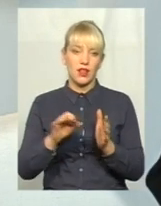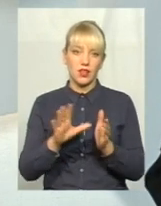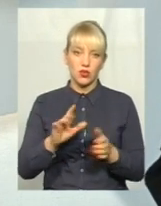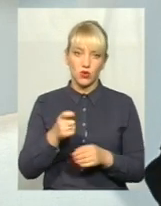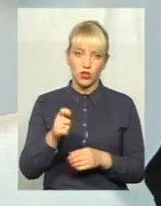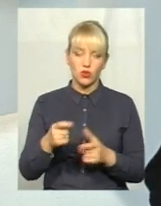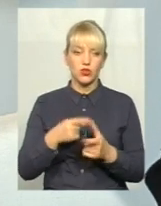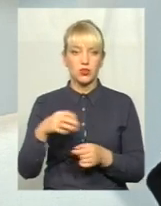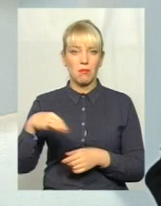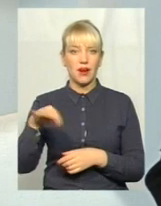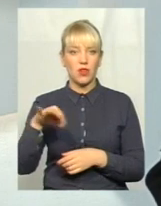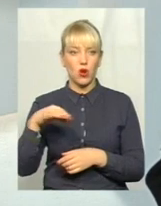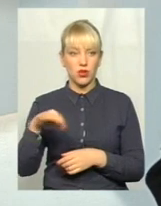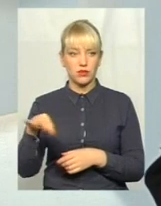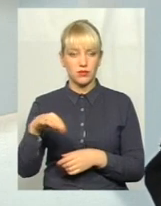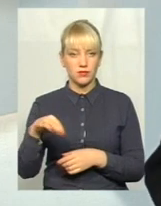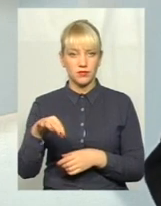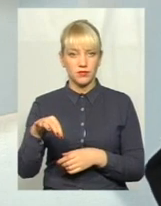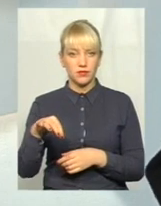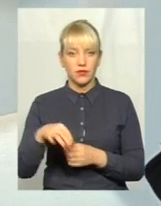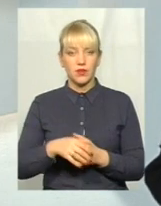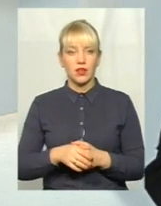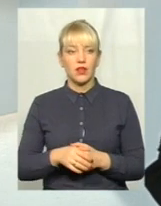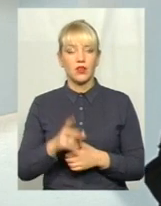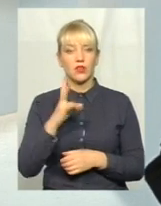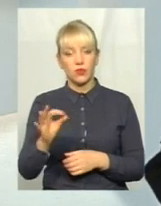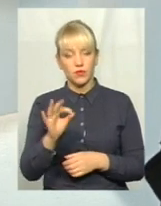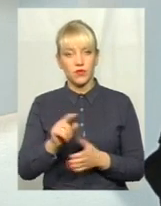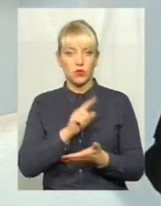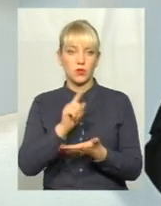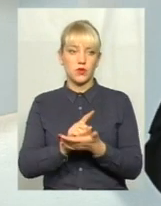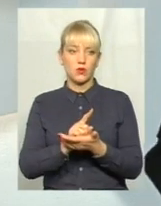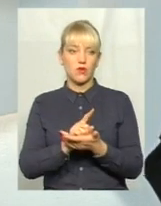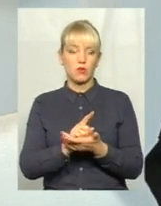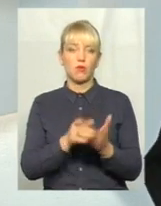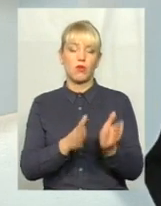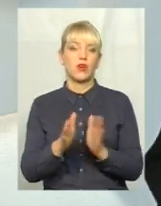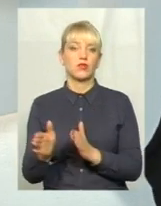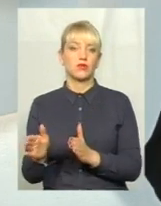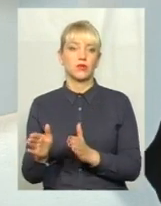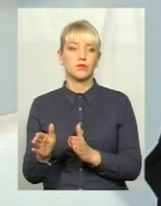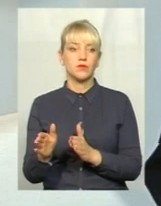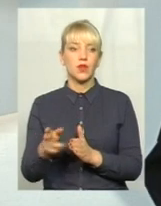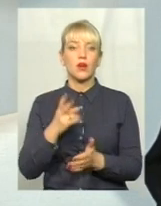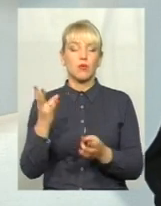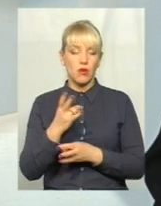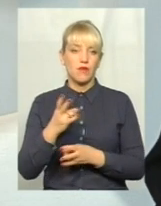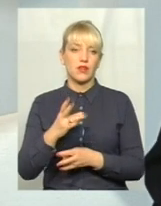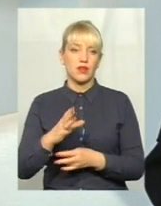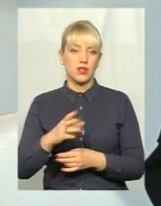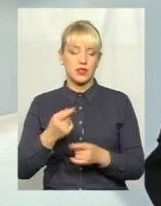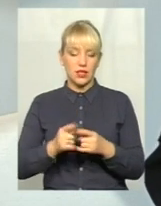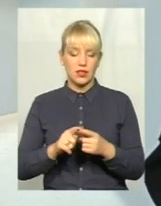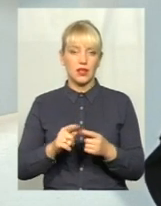брелок, який відкриває ці шлагбауми. Але в обов'язковому порядку повинні такі